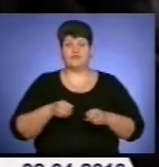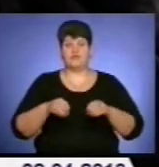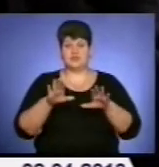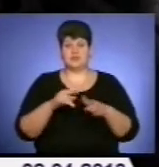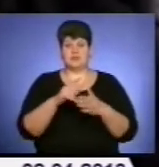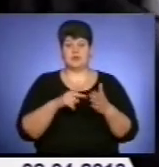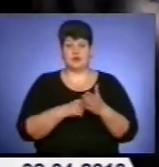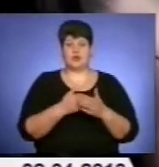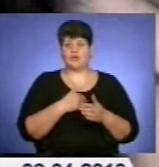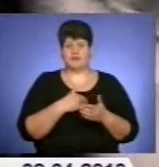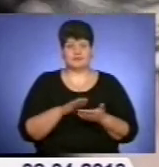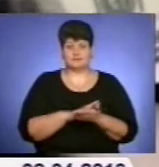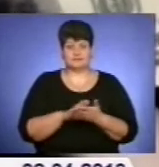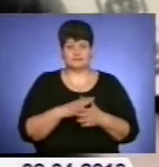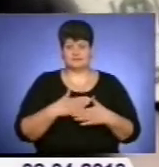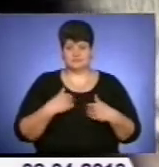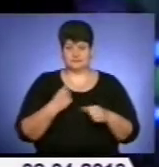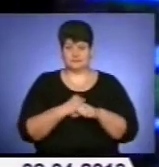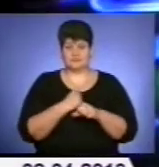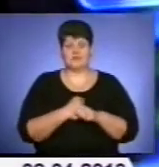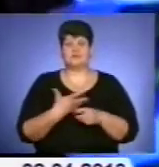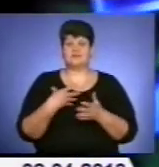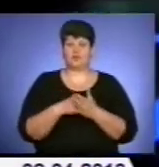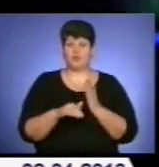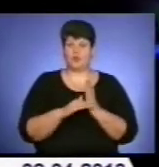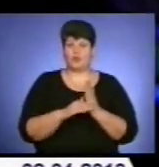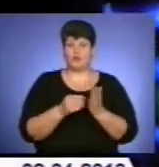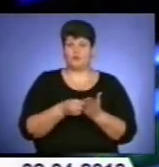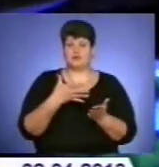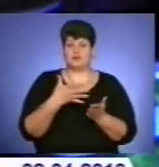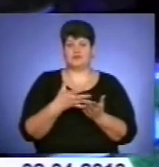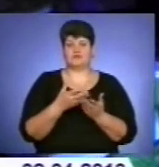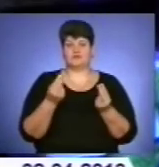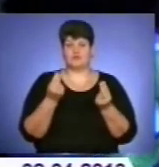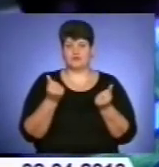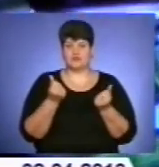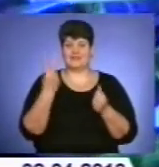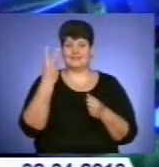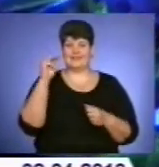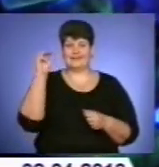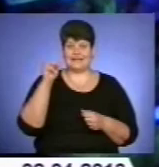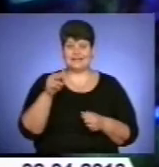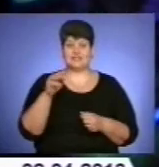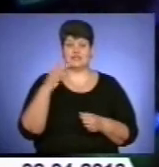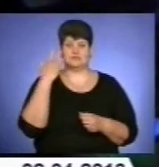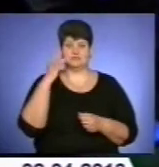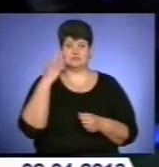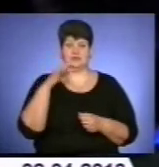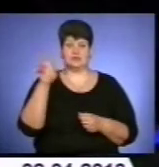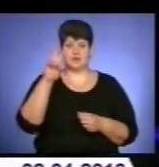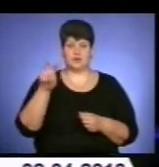хотів це зробити не без користі для себе. Свою допомогу оцінив у кругленьку суму – дві тисячі американських доларів.